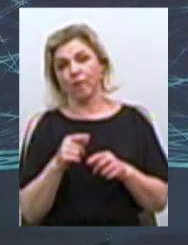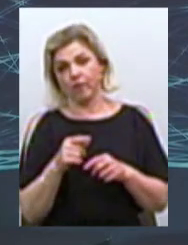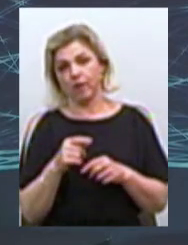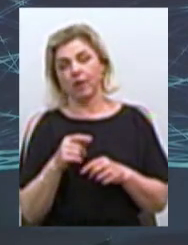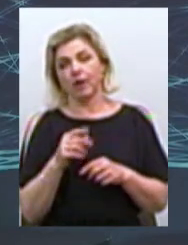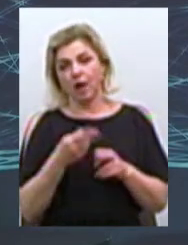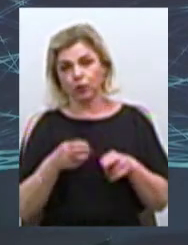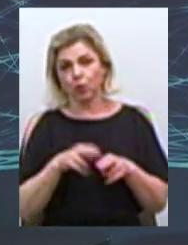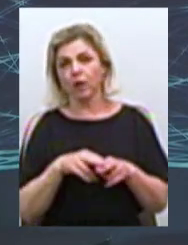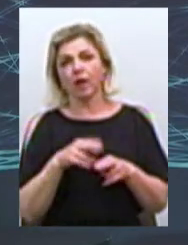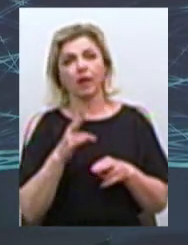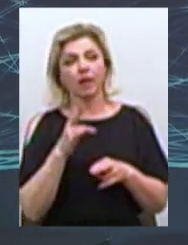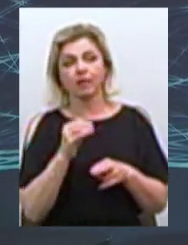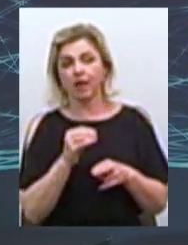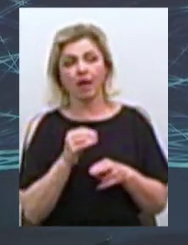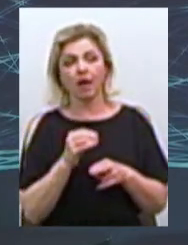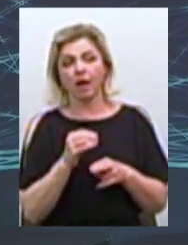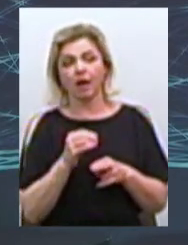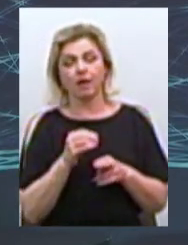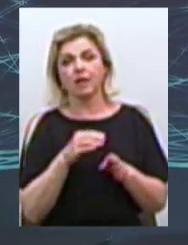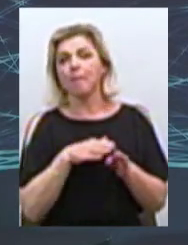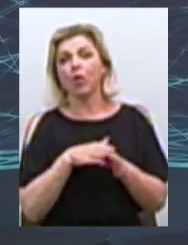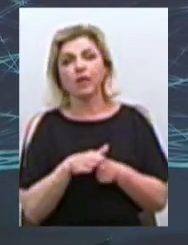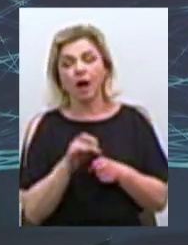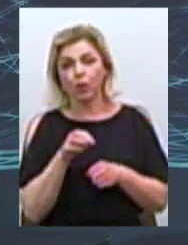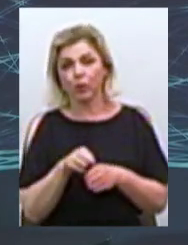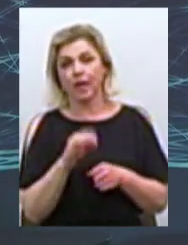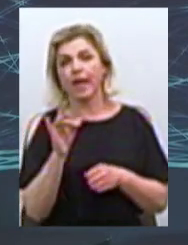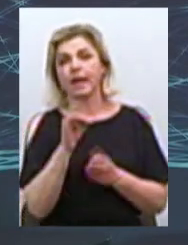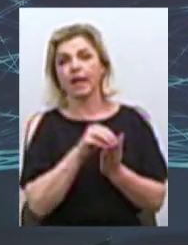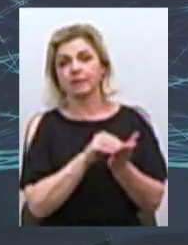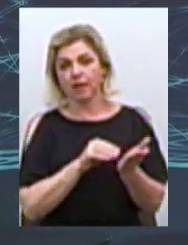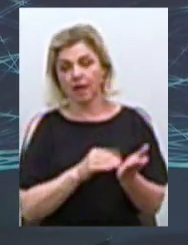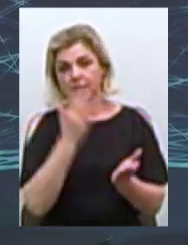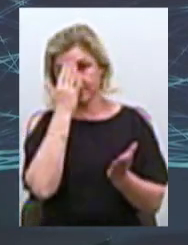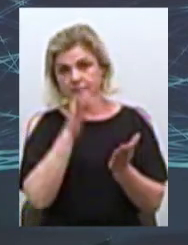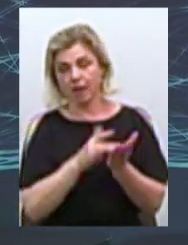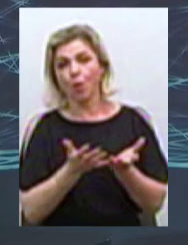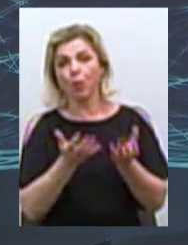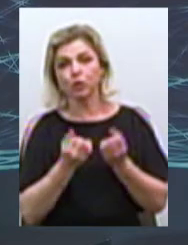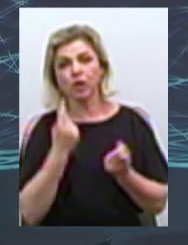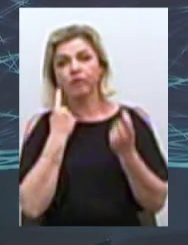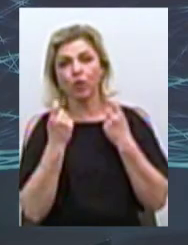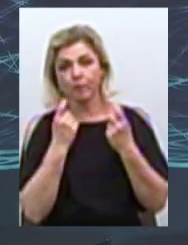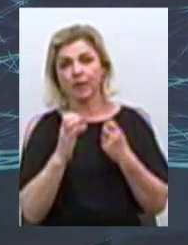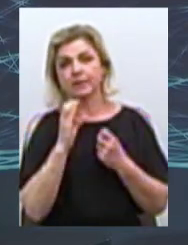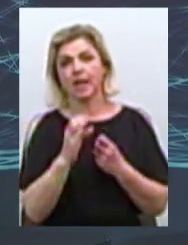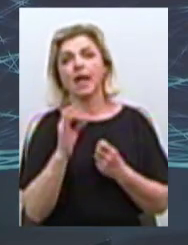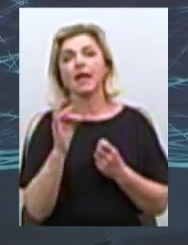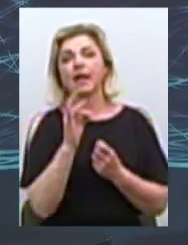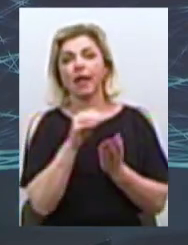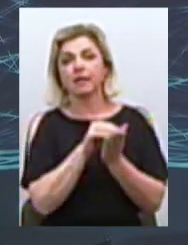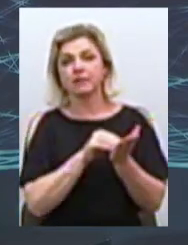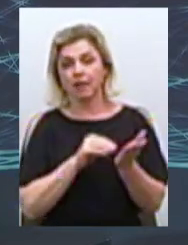не наполняють реестр, с целью получення відомості з реєстра Территоріальної общини